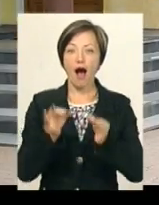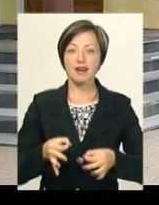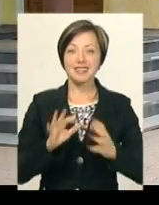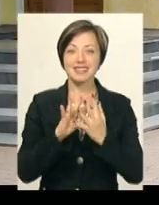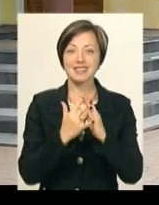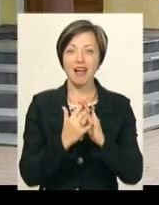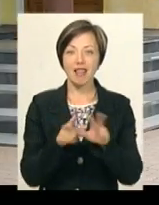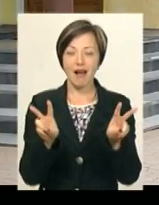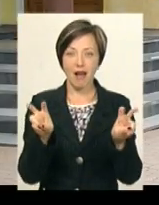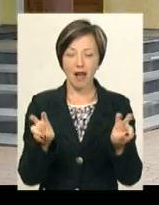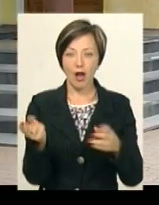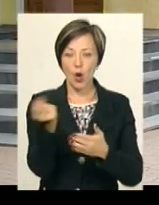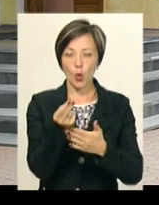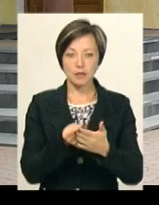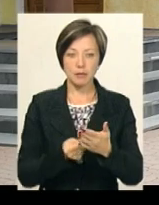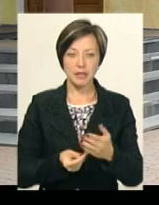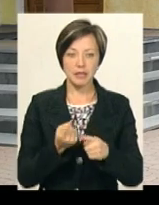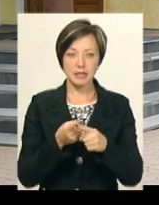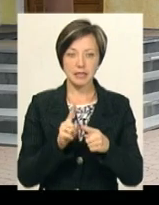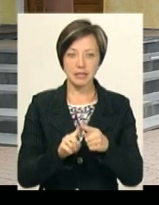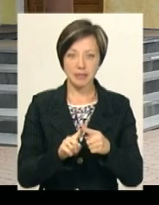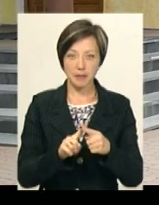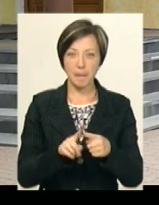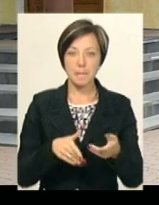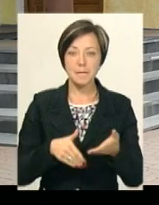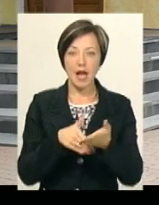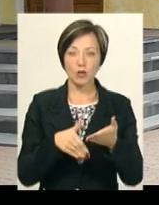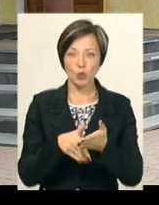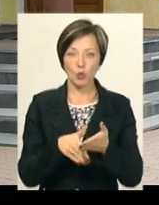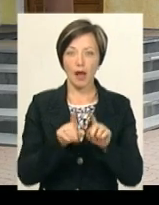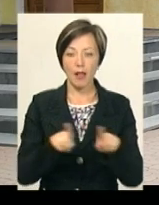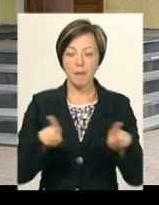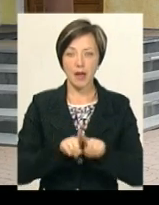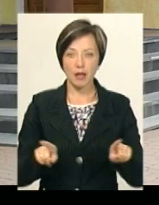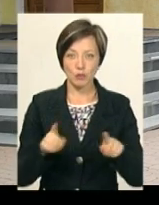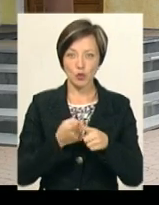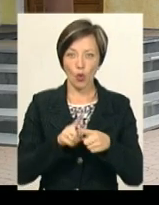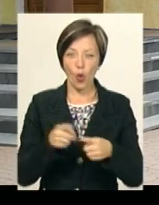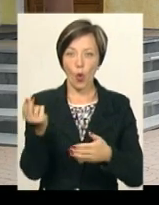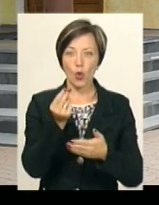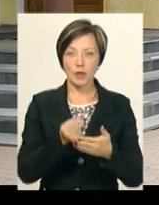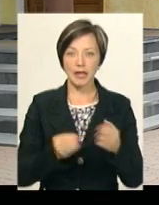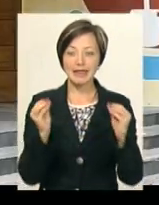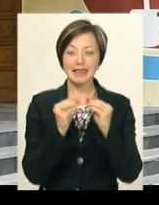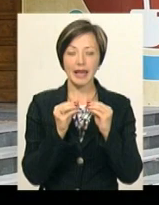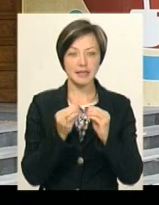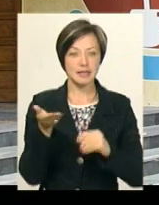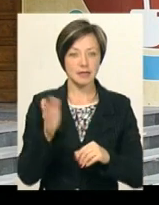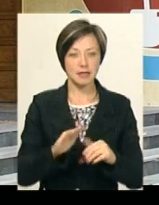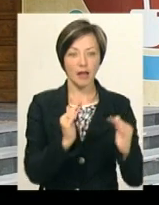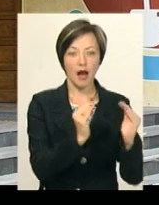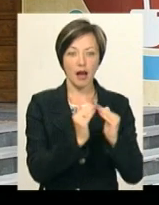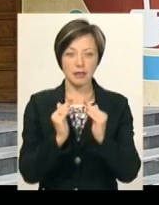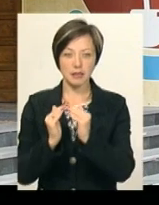розписані цим розписом, елементами цього розпису 10 хатин. Ми